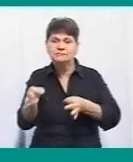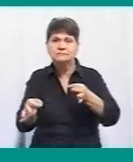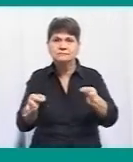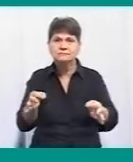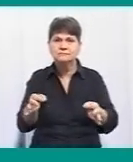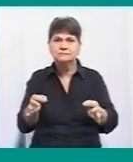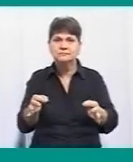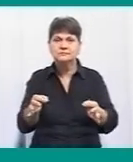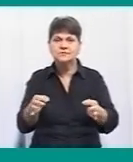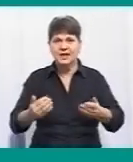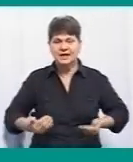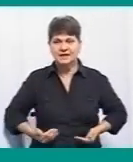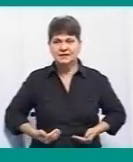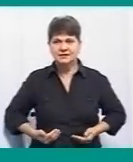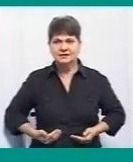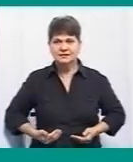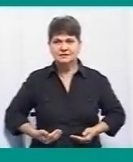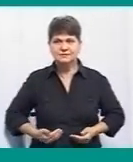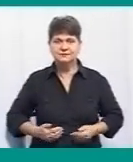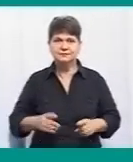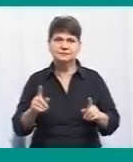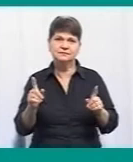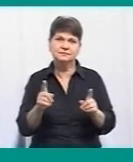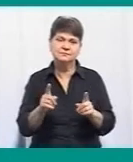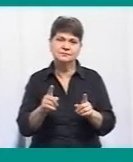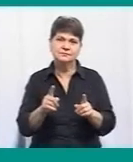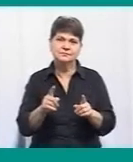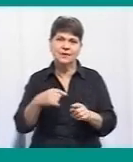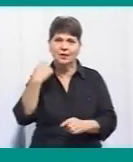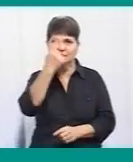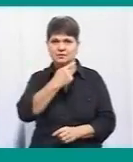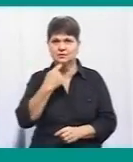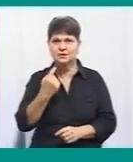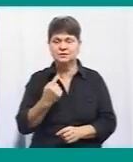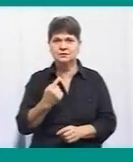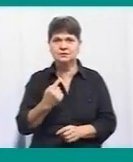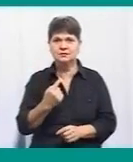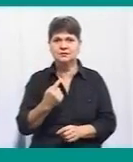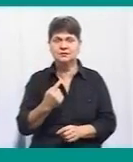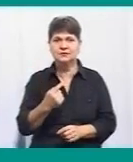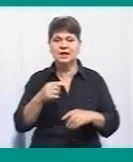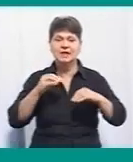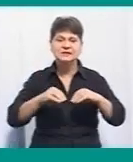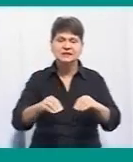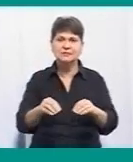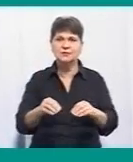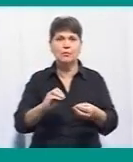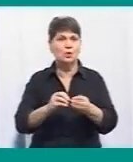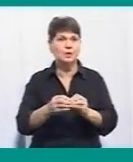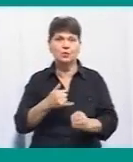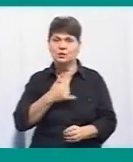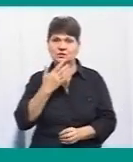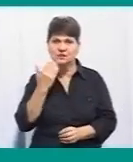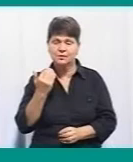цілівець є, що там для ведення особисто під садівництво, то фактично проблем немає.